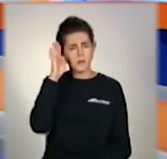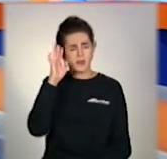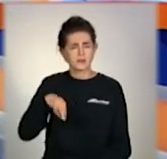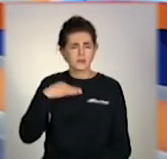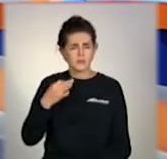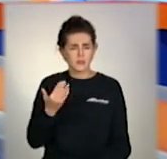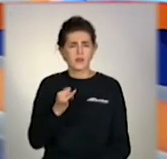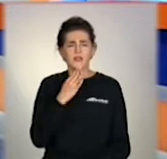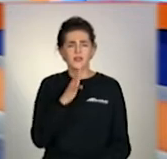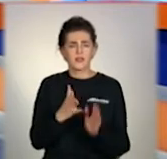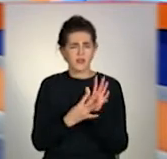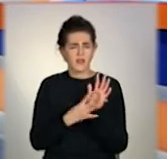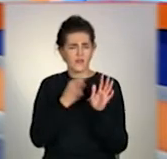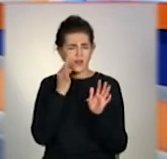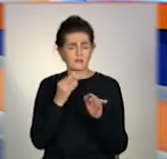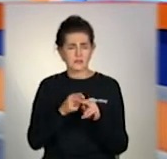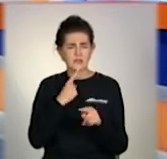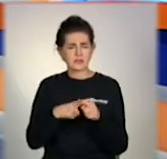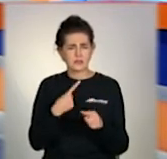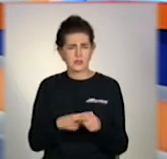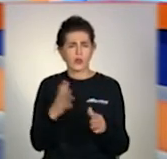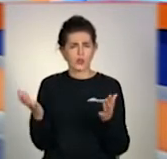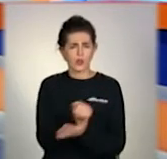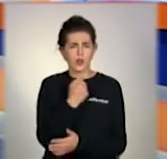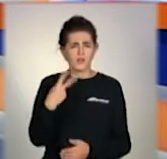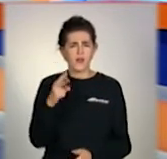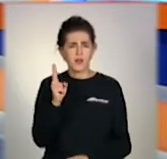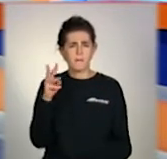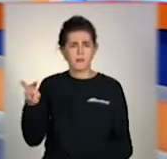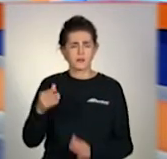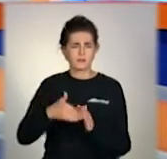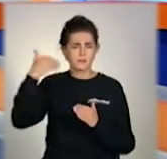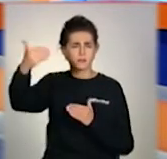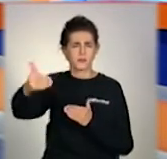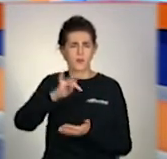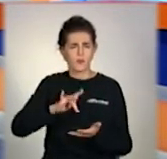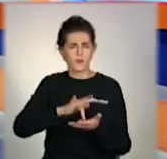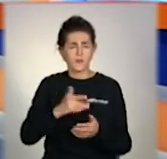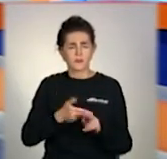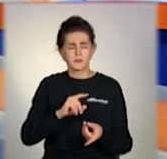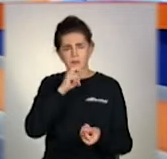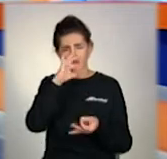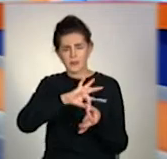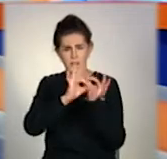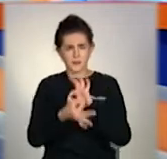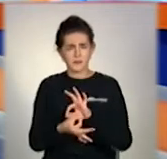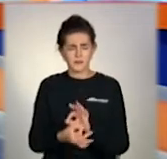9-річну сестру. Знайшли за 20 кілометрів від міста. Мої колеги із деталями.